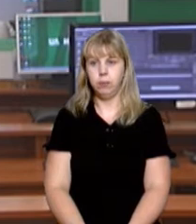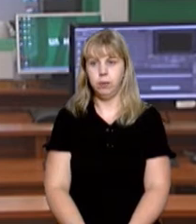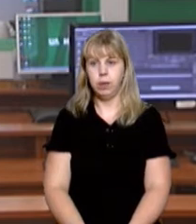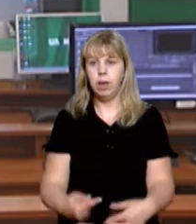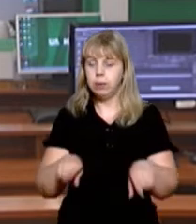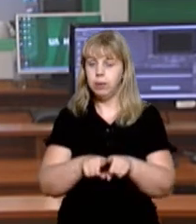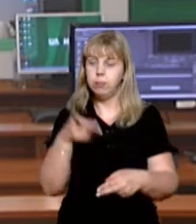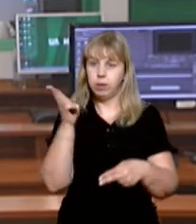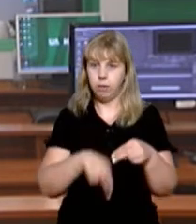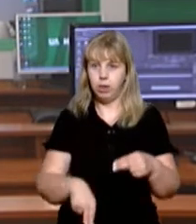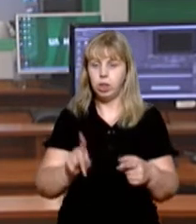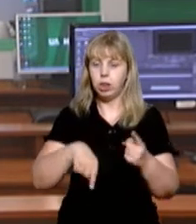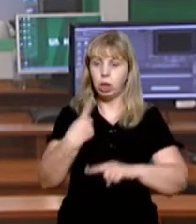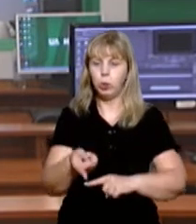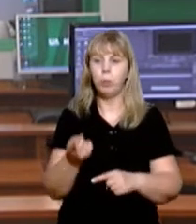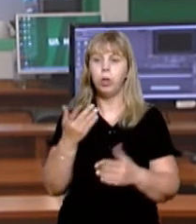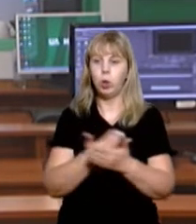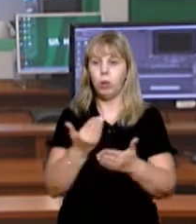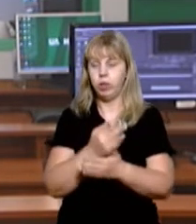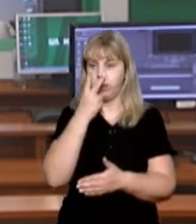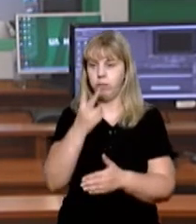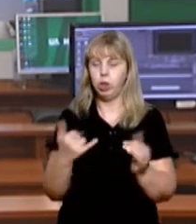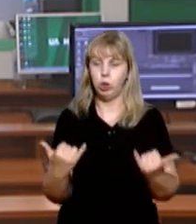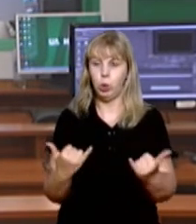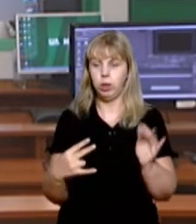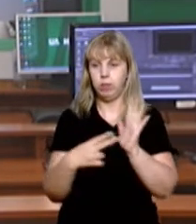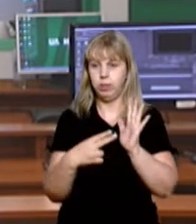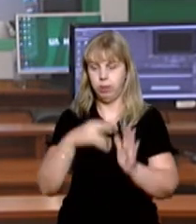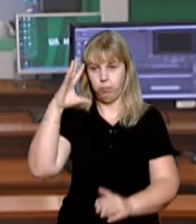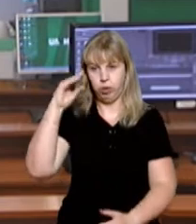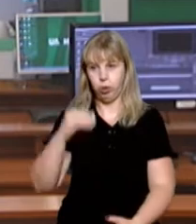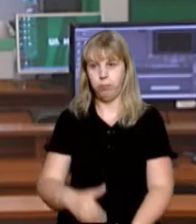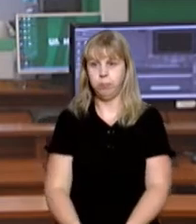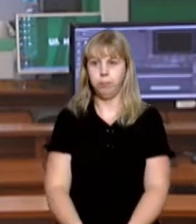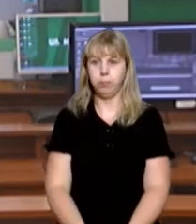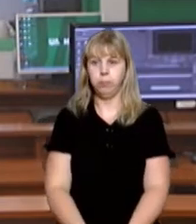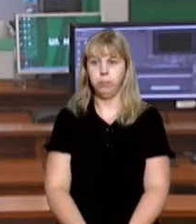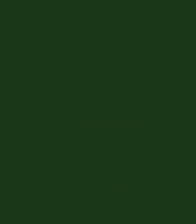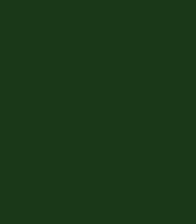Цим ми завершуємо. Наступний випуск новин дивіться сьогодні о 19-й годині.